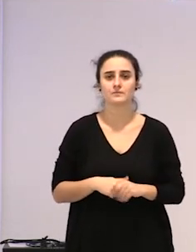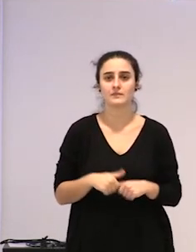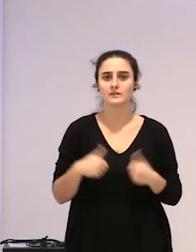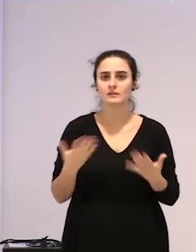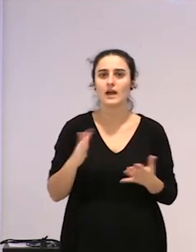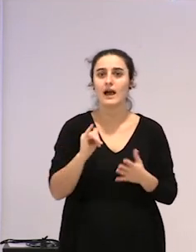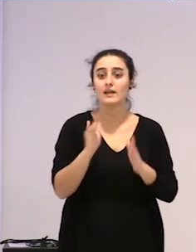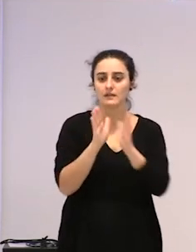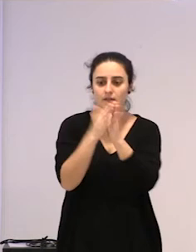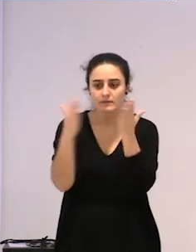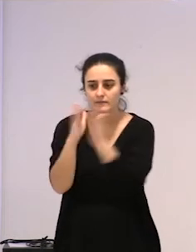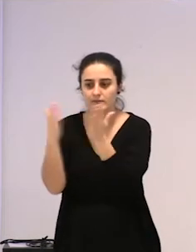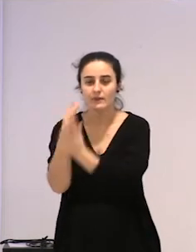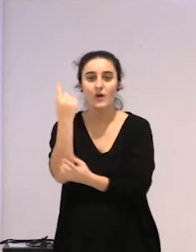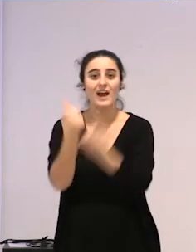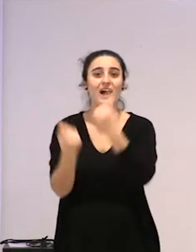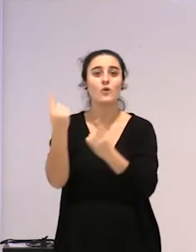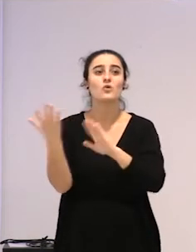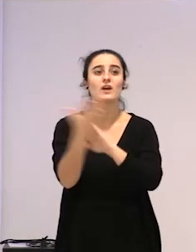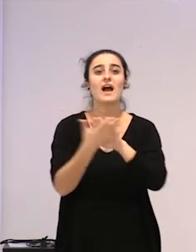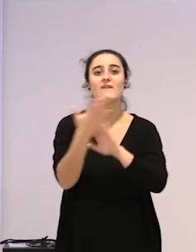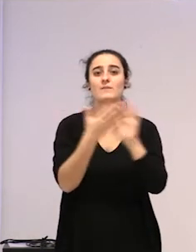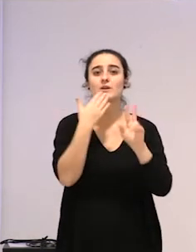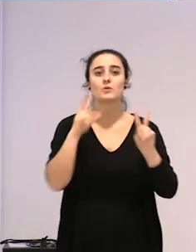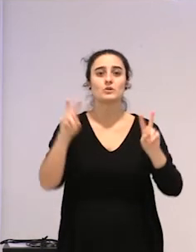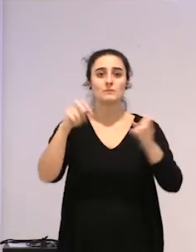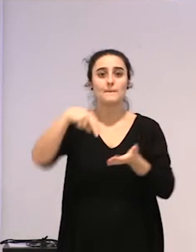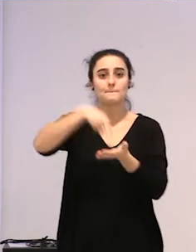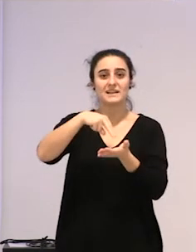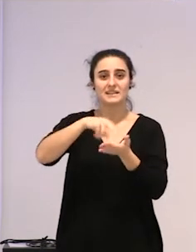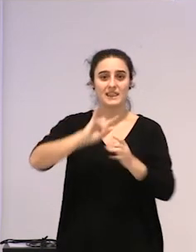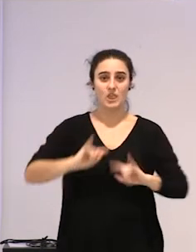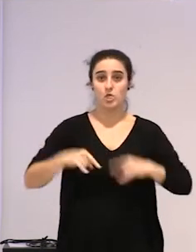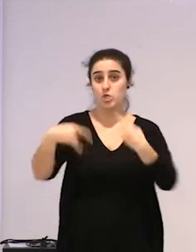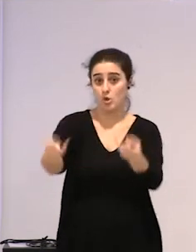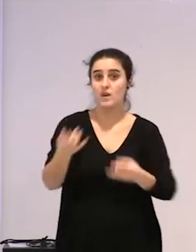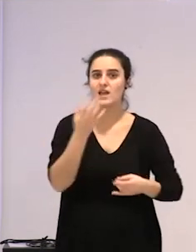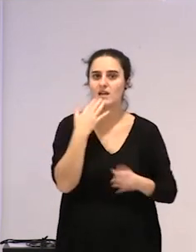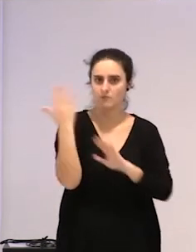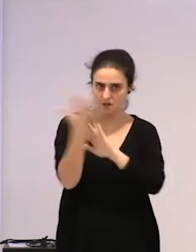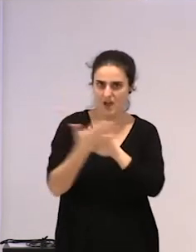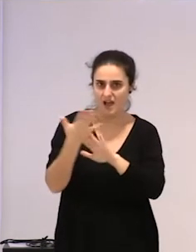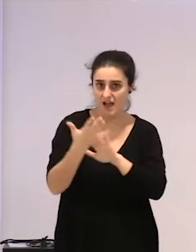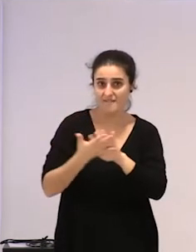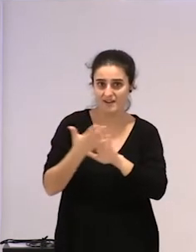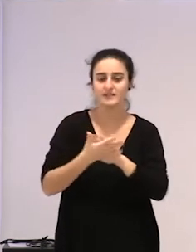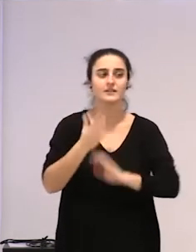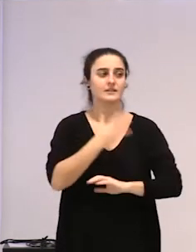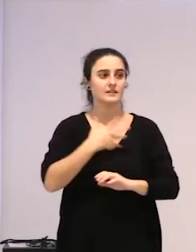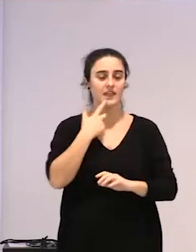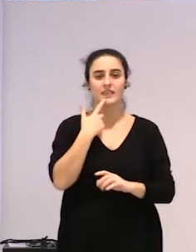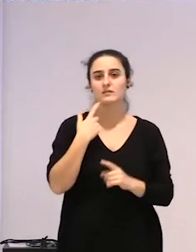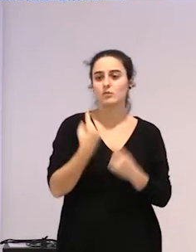hainbat lan daude, presentzia bikoitzaren inguruan hitz egiten zuten, akau da, gero eta gehiago, emakumeek, ba, nola,